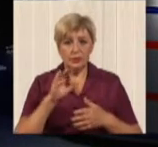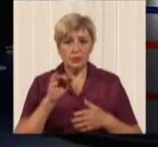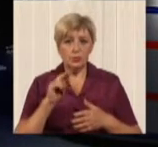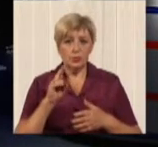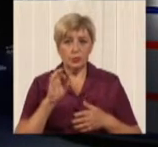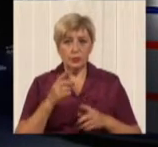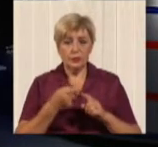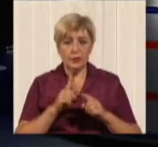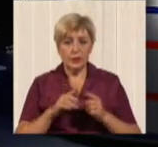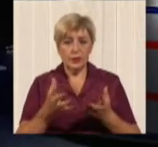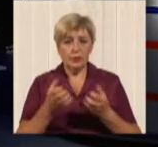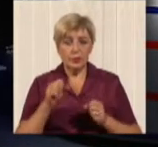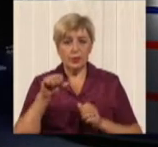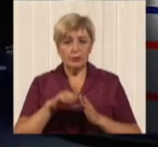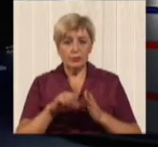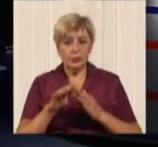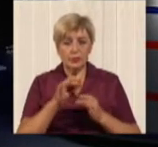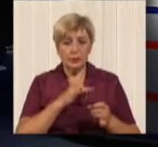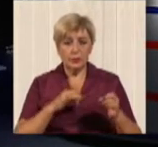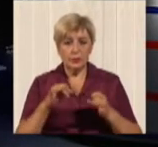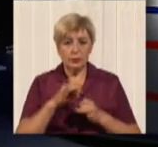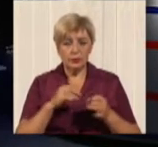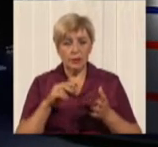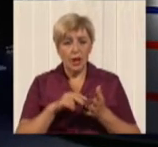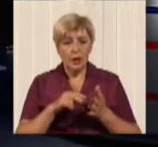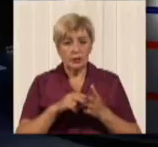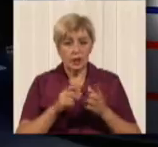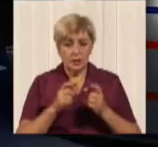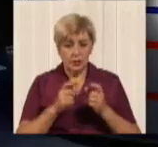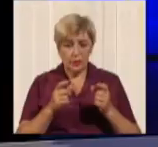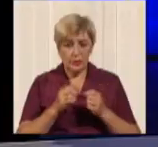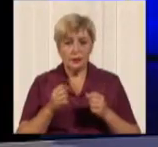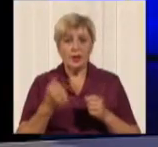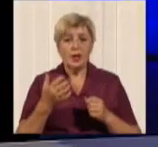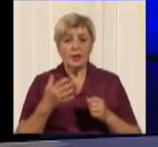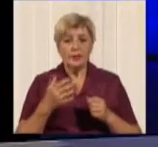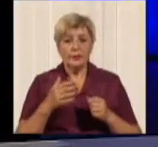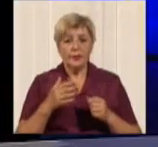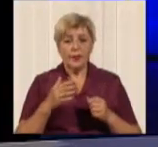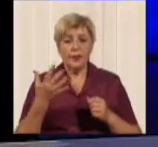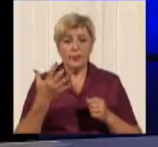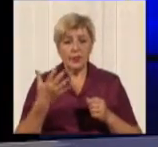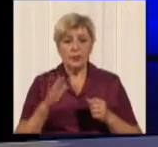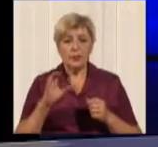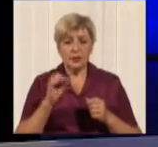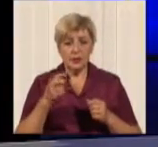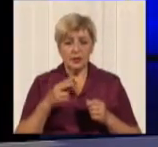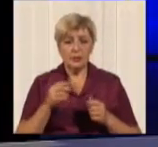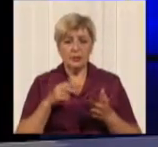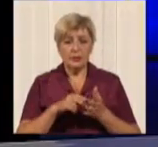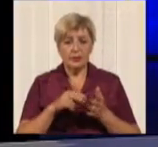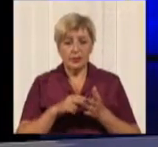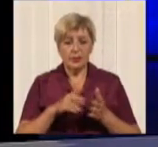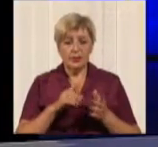обговоренні тарифів проїзду у міському електротранспорті Тож, з 5 серпня тарифи, вартість тарифів на